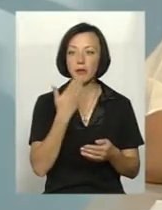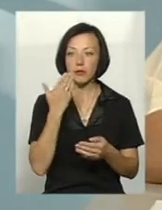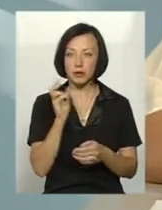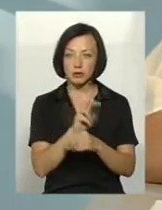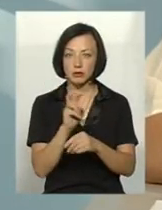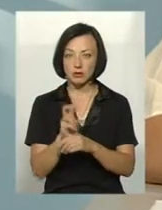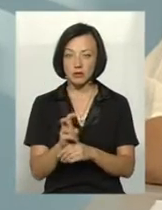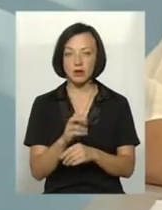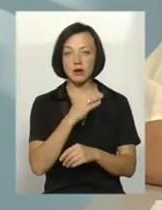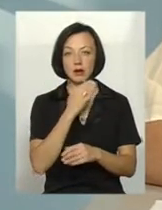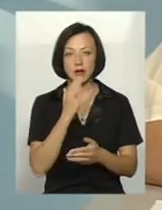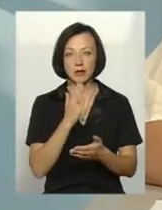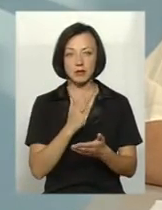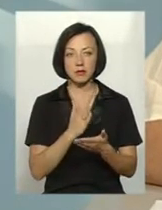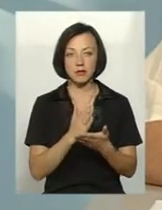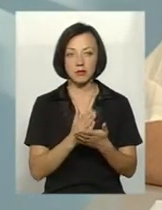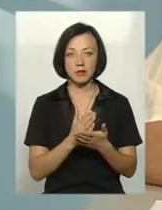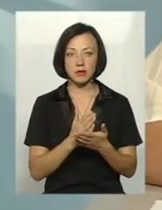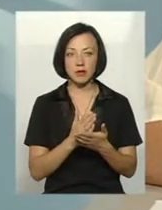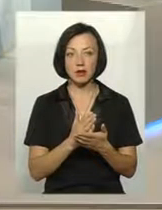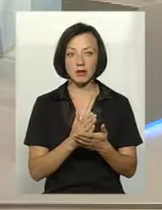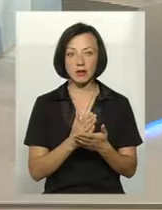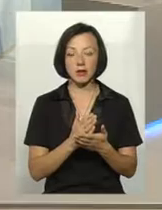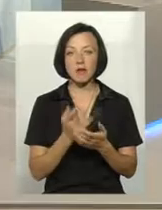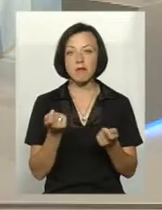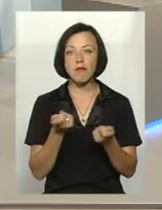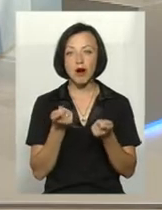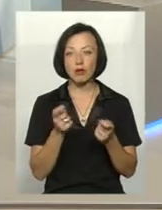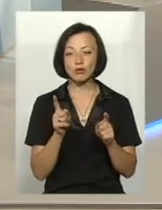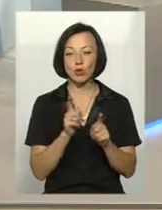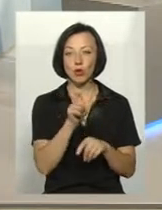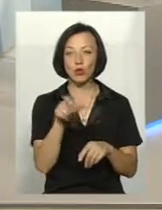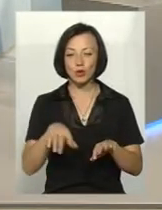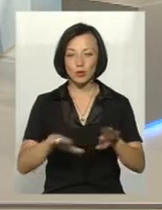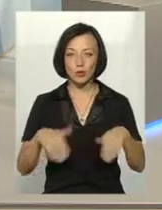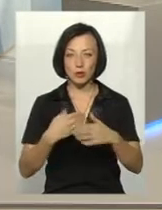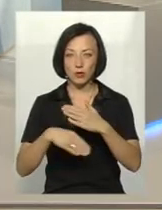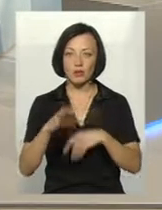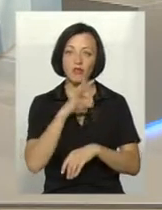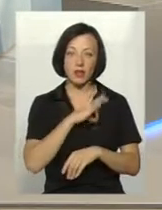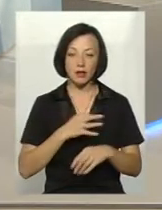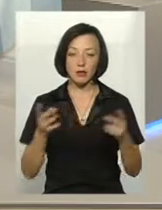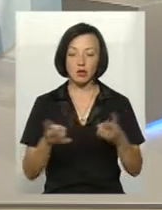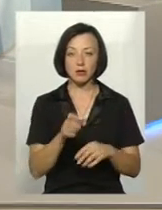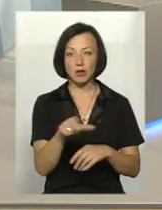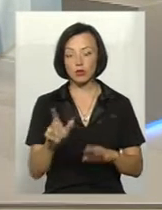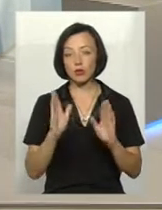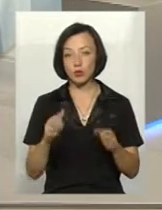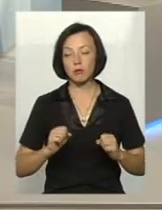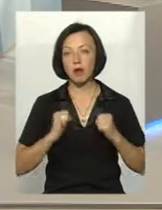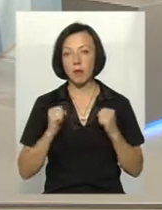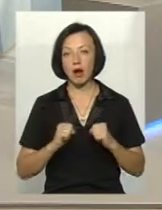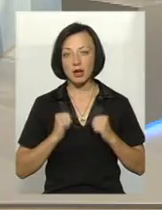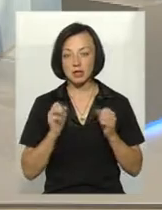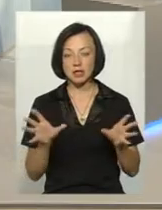мало таких людей, що з ярмарки ходили з пустими руками, значить, якщо вона вигідна людям і потрібна. Ми будемо намагатися